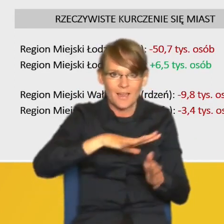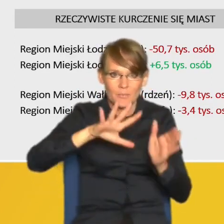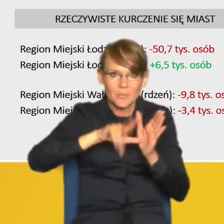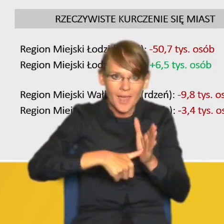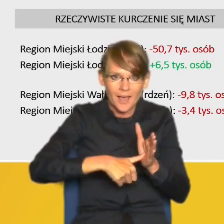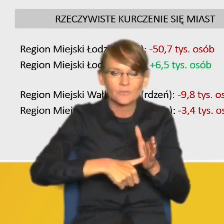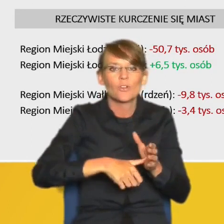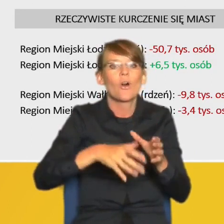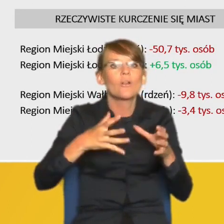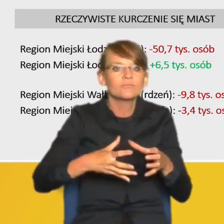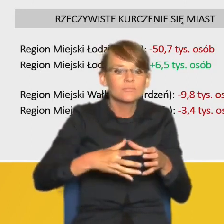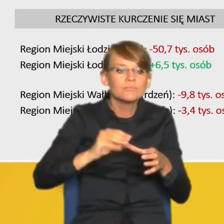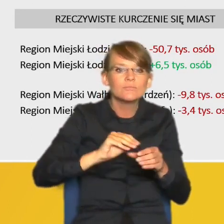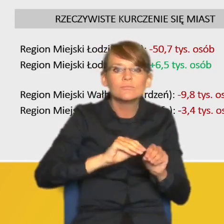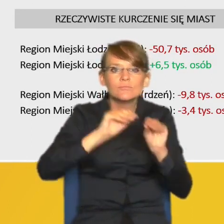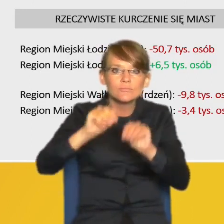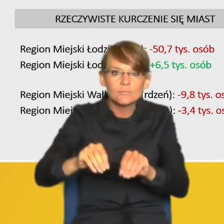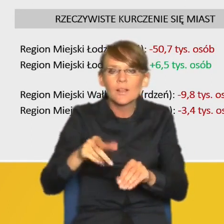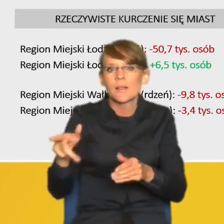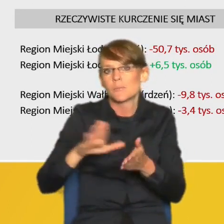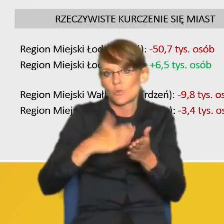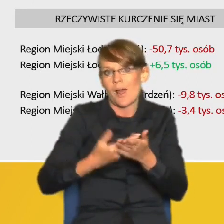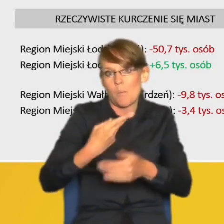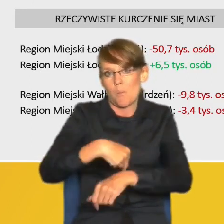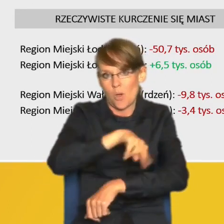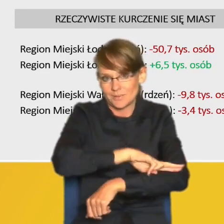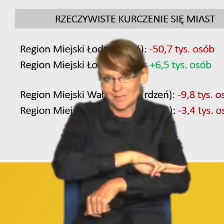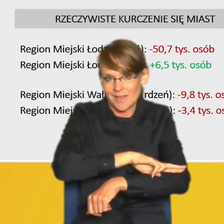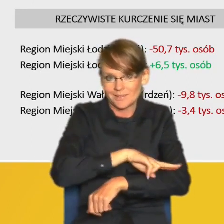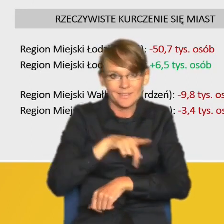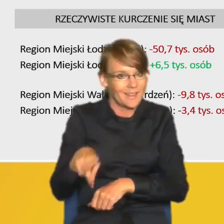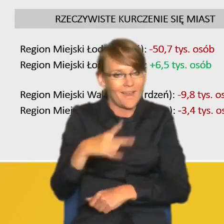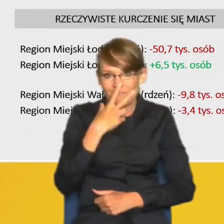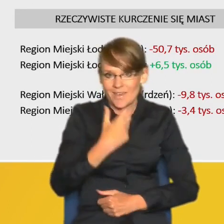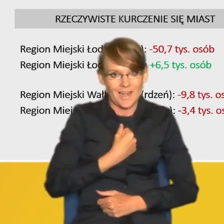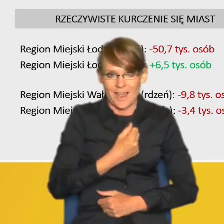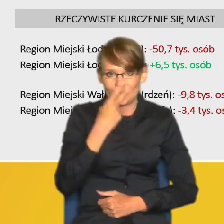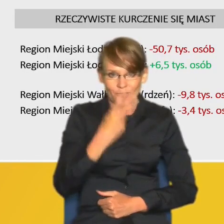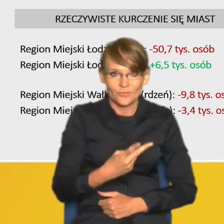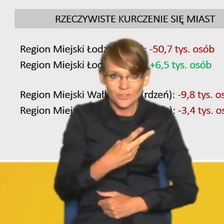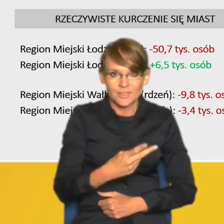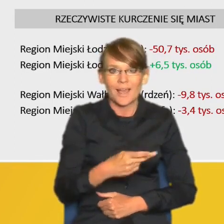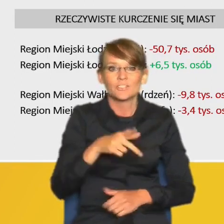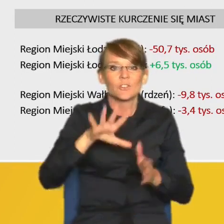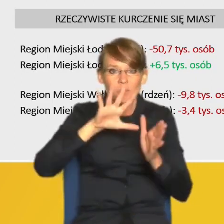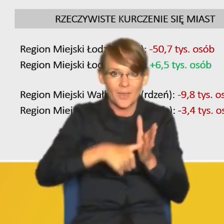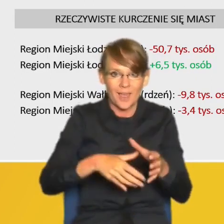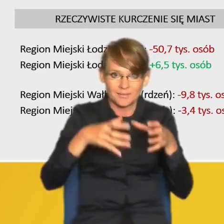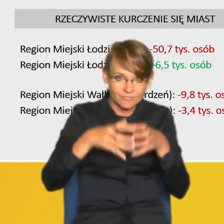może być region miejski Poznania, gdzie mamy bardzo wyraźną skalę ubytku